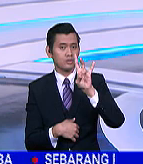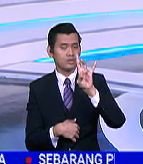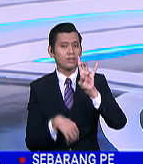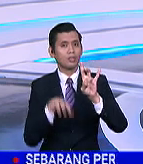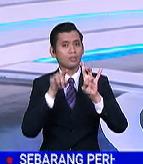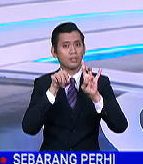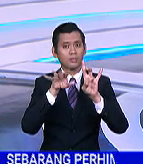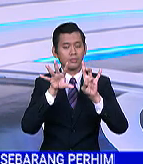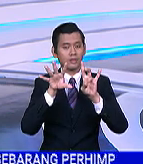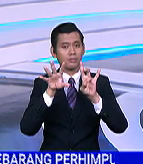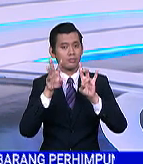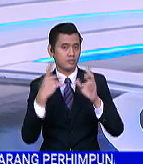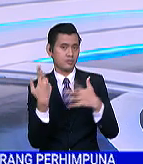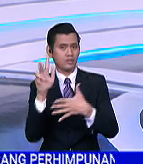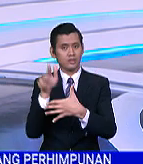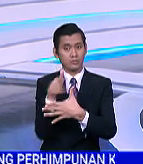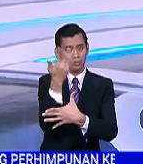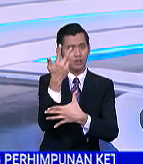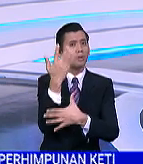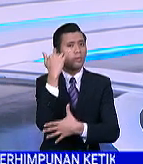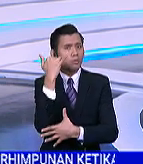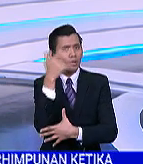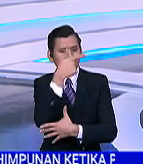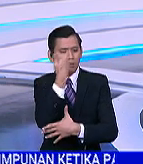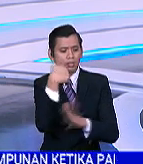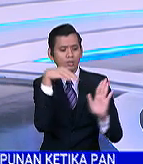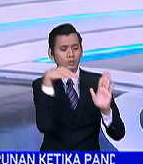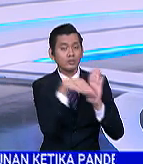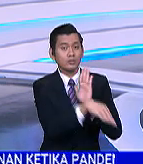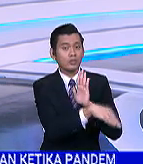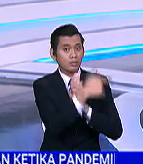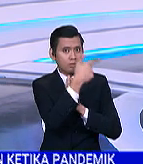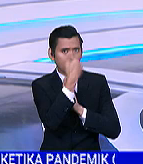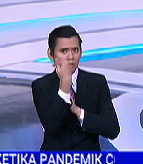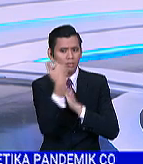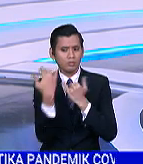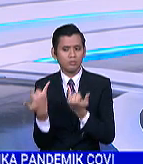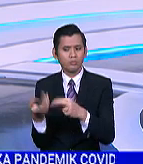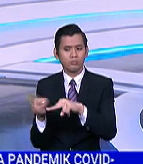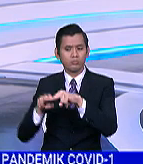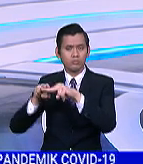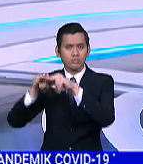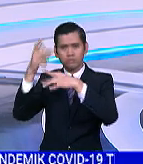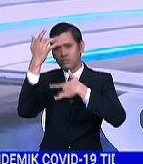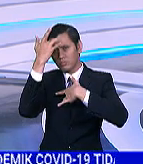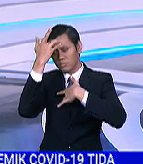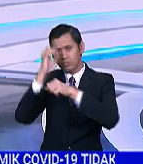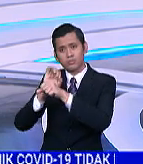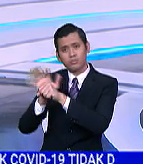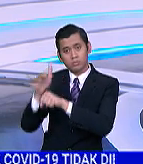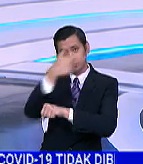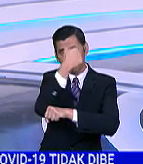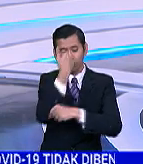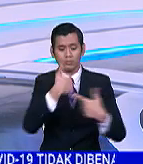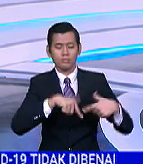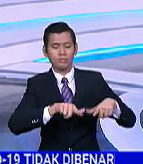perkenaan. Sentimen itu dipengaruhi faktor lonjakan kes COVID-19 yang melonjak pada penghujung suku kedua, menyebabkan